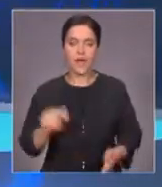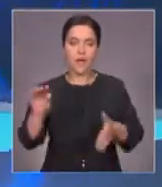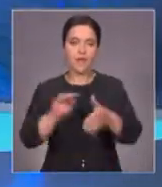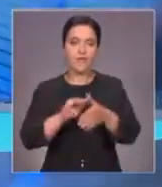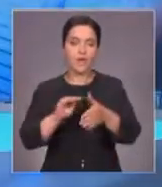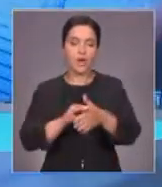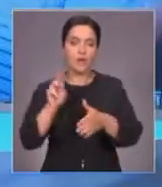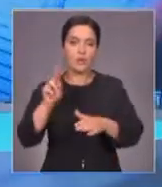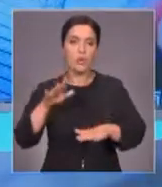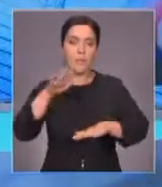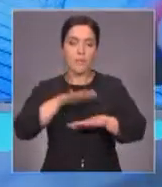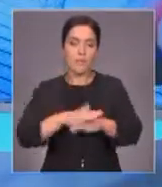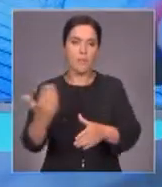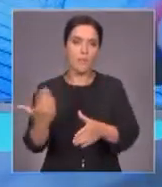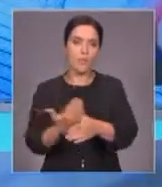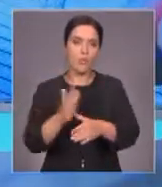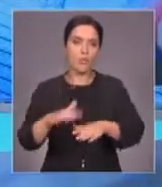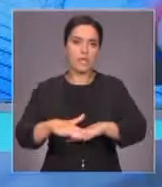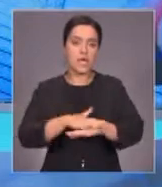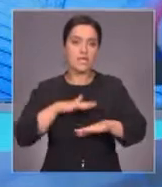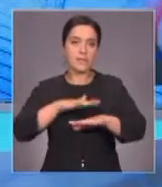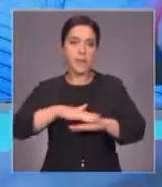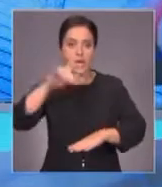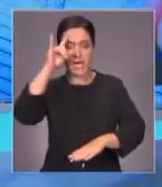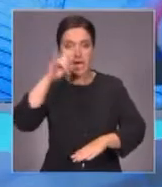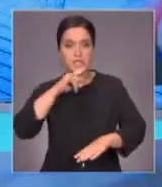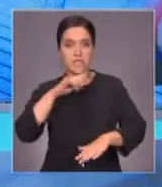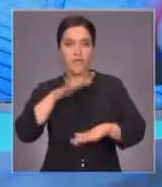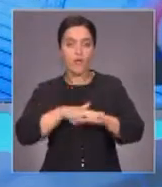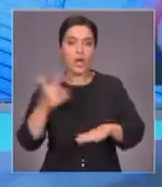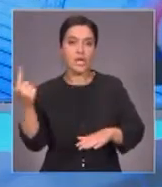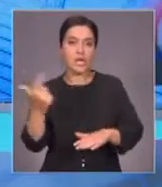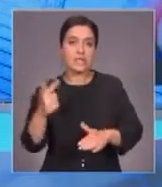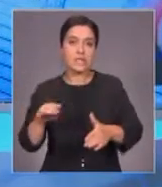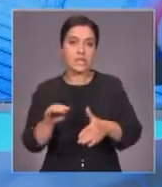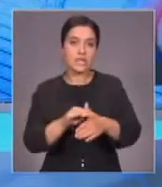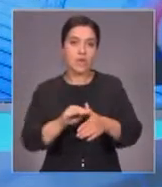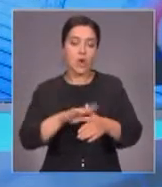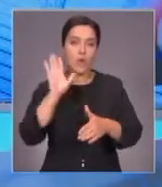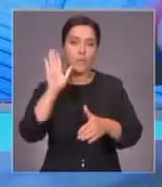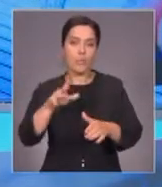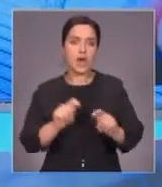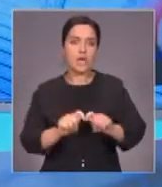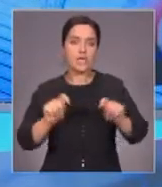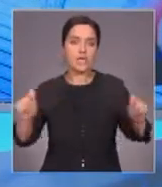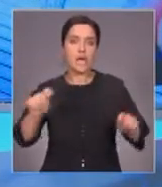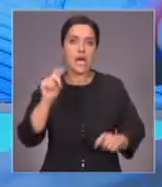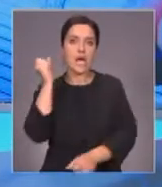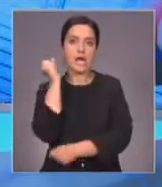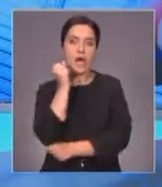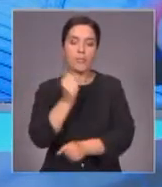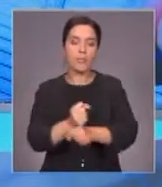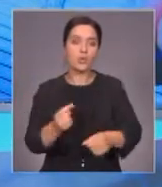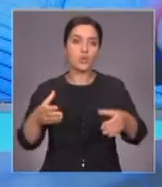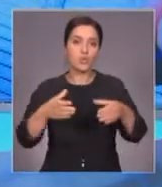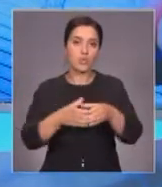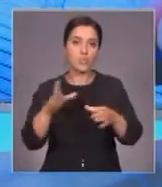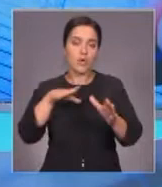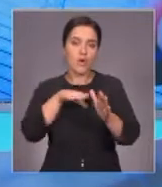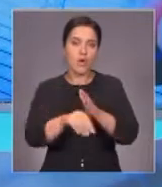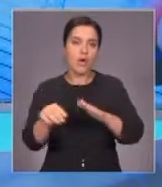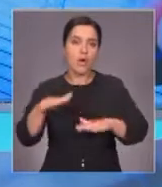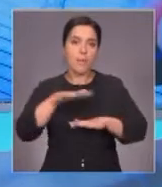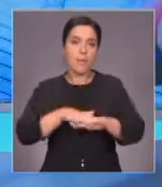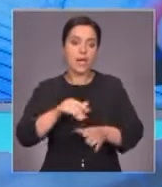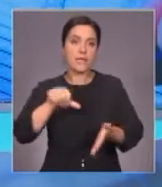Кладчикам помогут. Нацбанк и Казахстанский фонд гарантирования депозитов создают рабочую группу. В ее состав войдут банкиры и